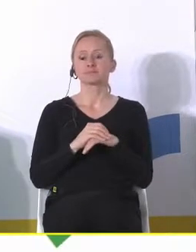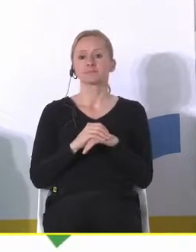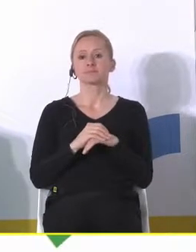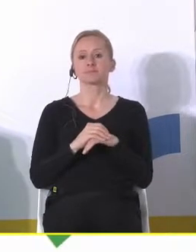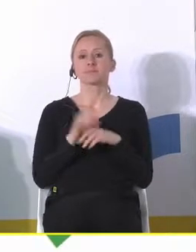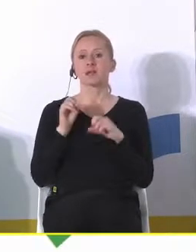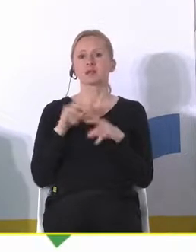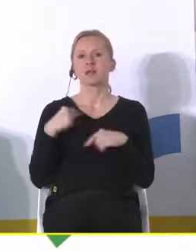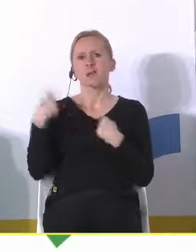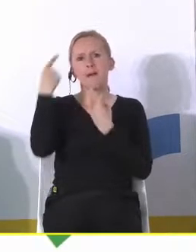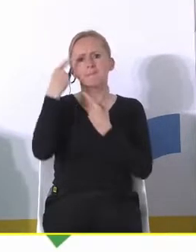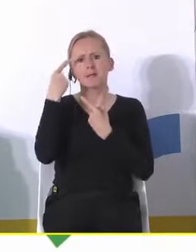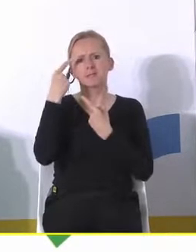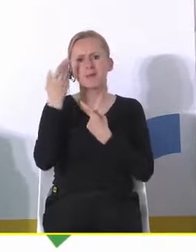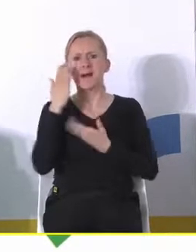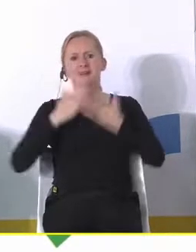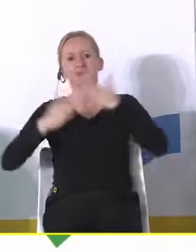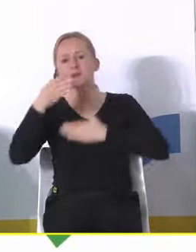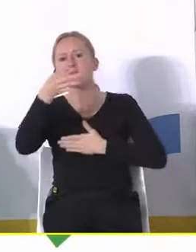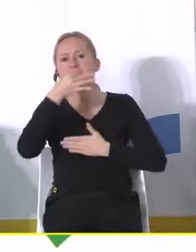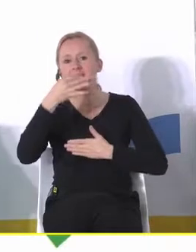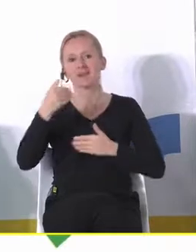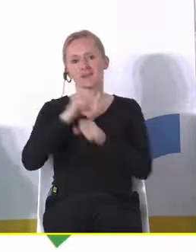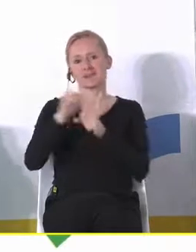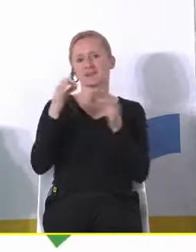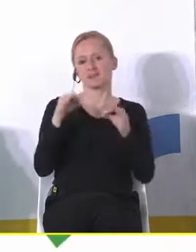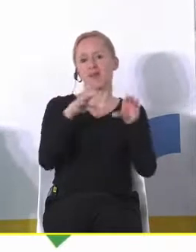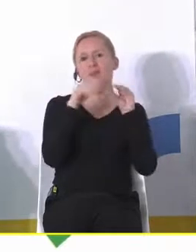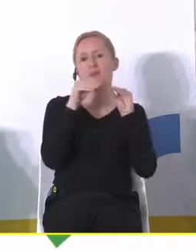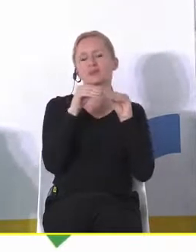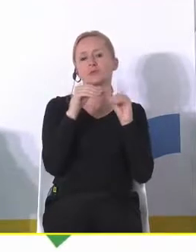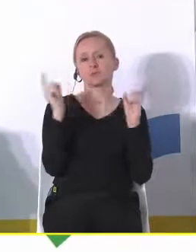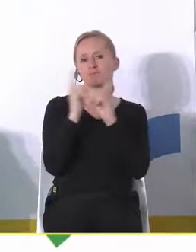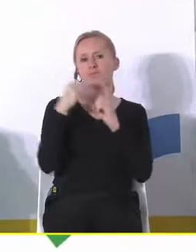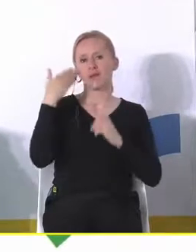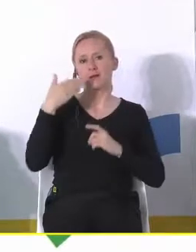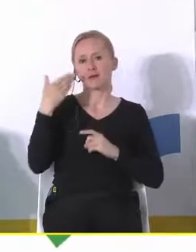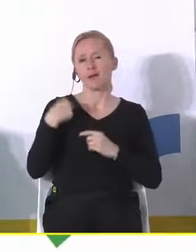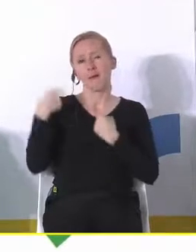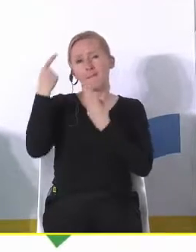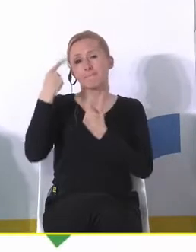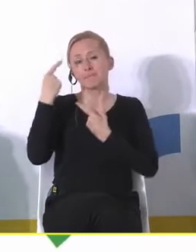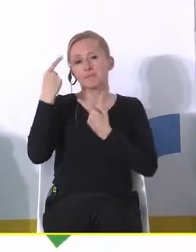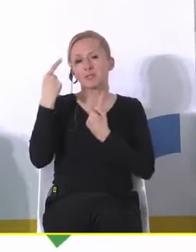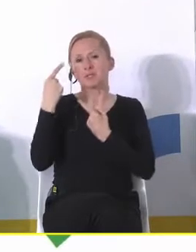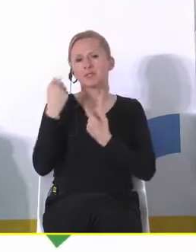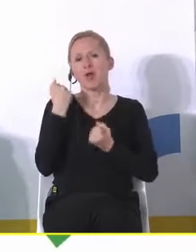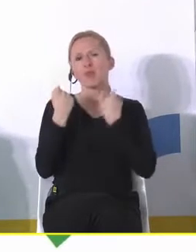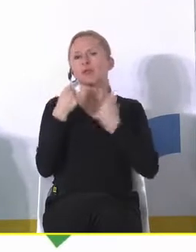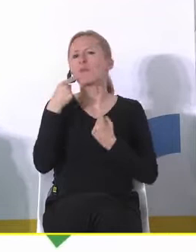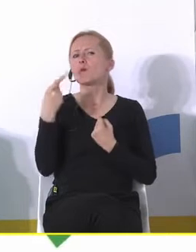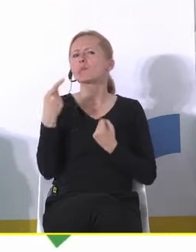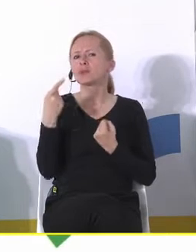Tak, ja myślę, że to... Bardzo się cieszę, że to pytanie pojawia się na początku. Wydaje mi się, że chyba trudno